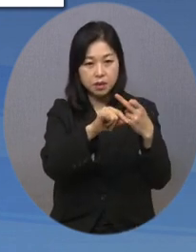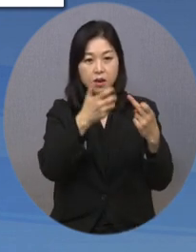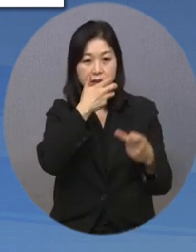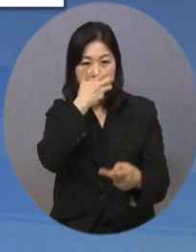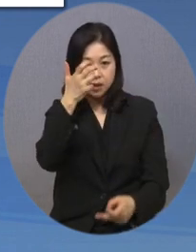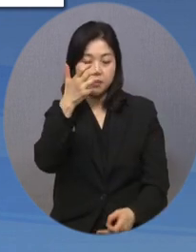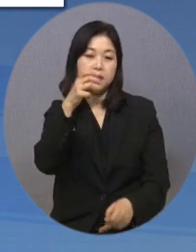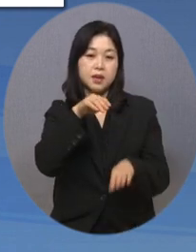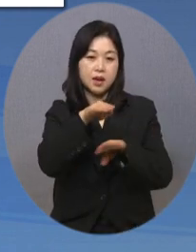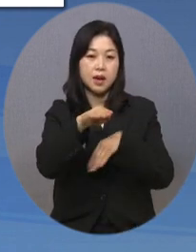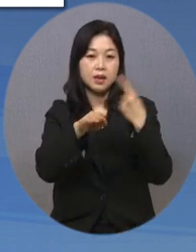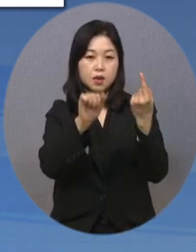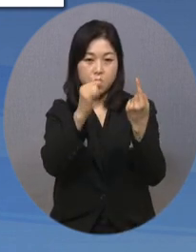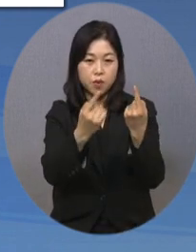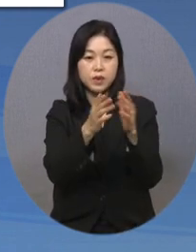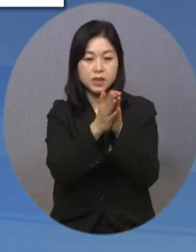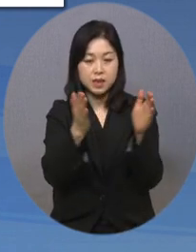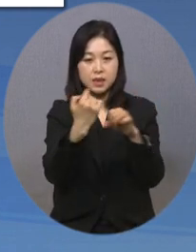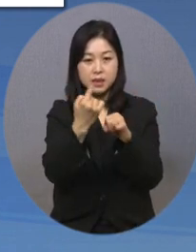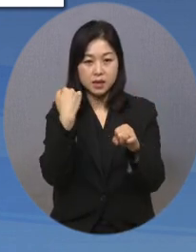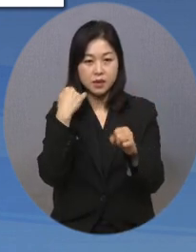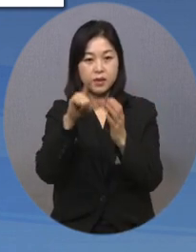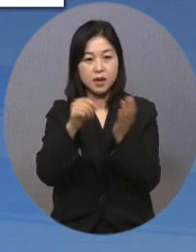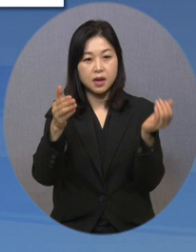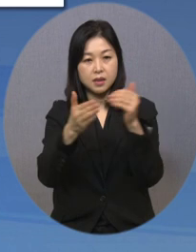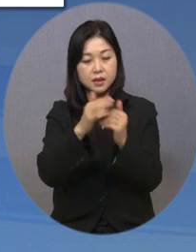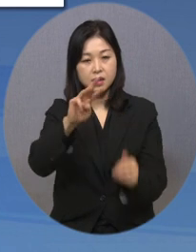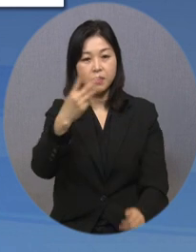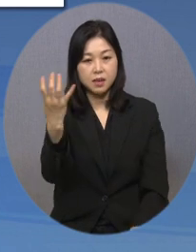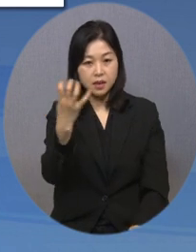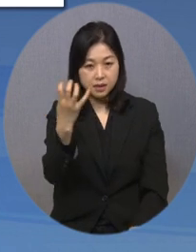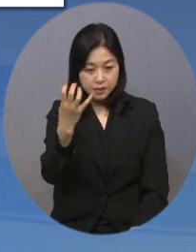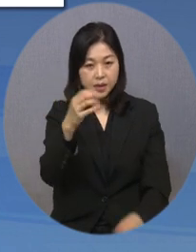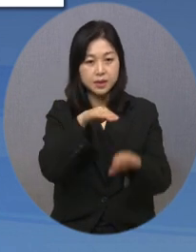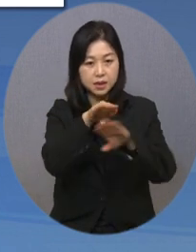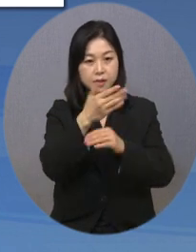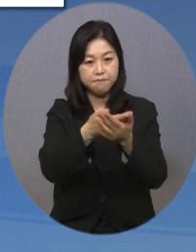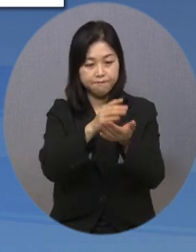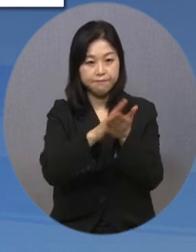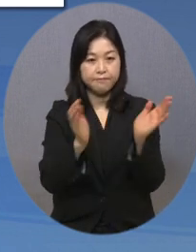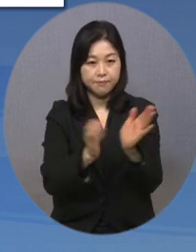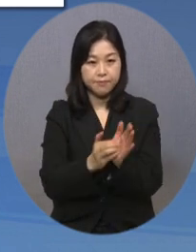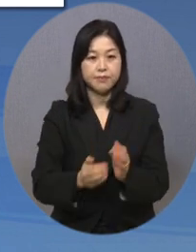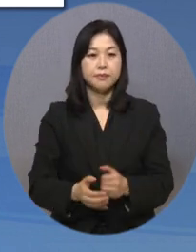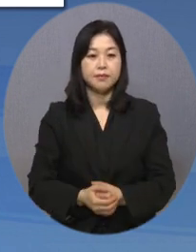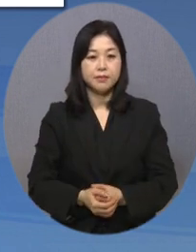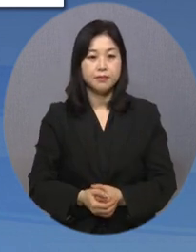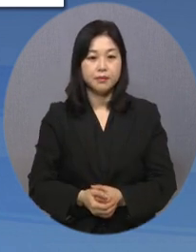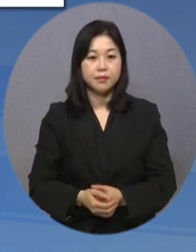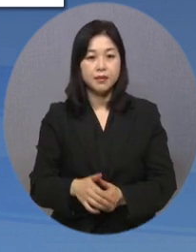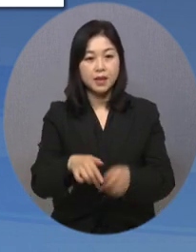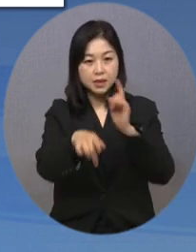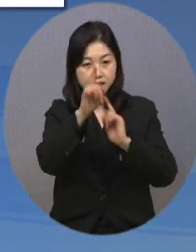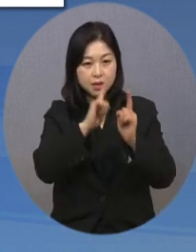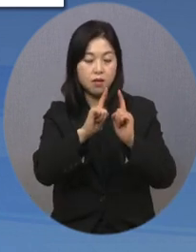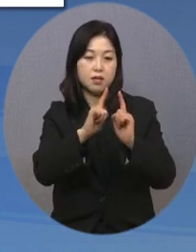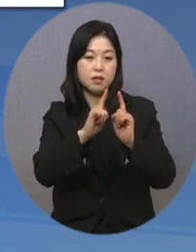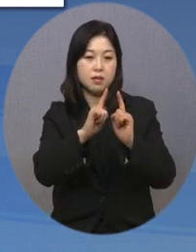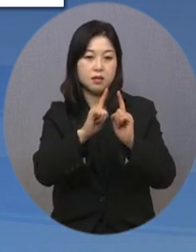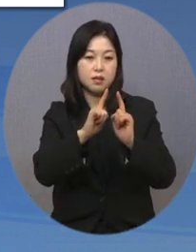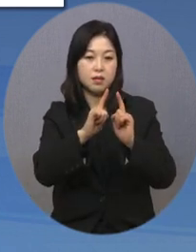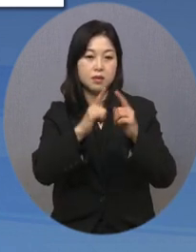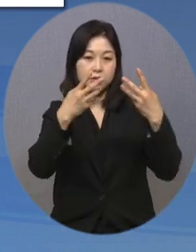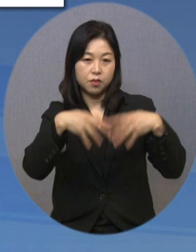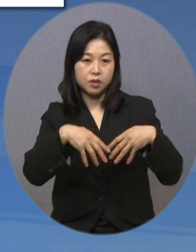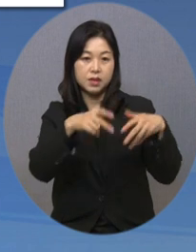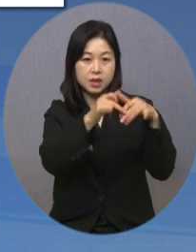1호를 시작으로 지난해까지 총 340대의 차량을 정비해 왔습니다. 신청 자격은 장애인 개인